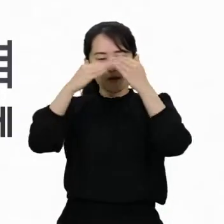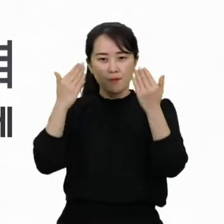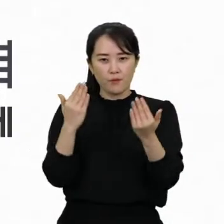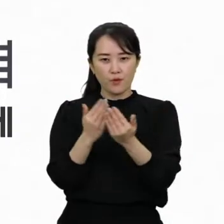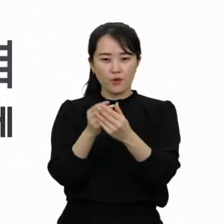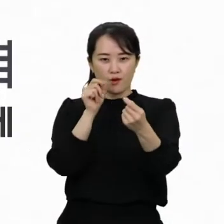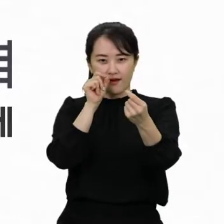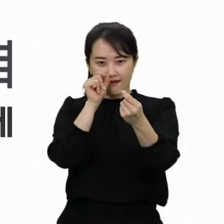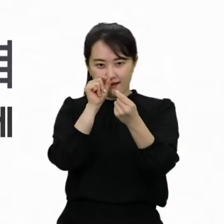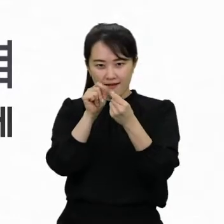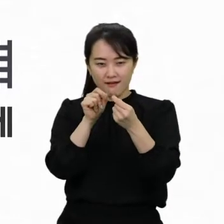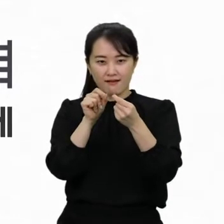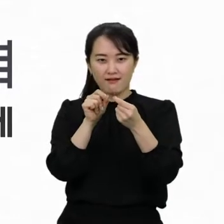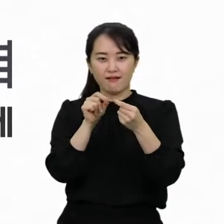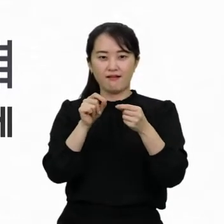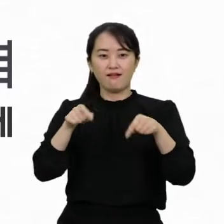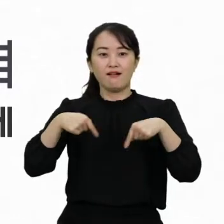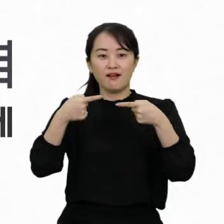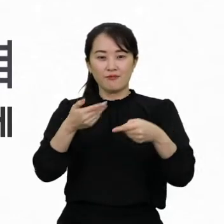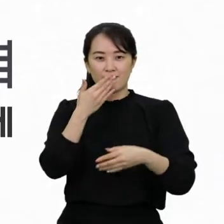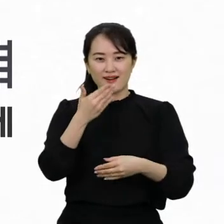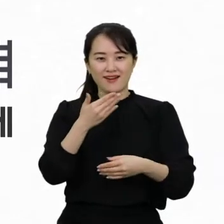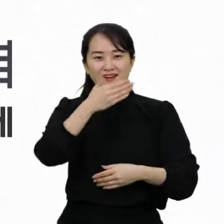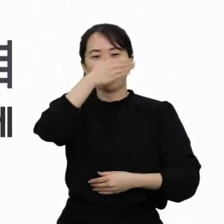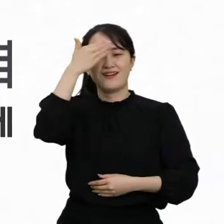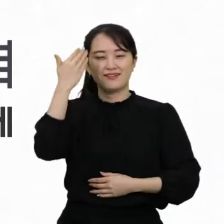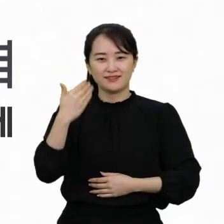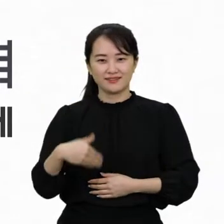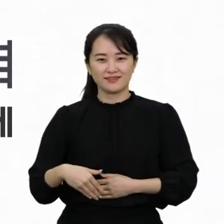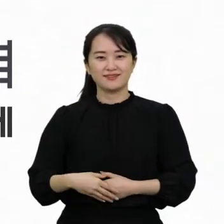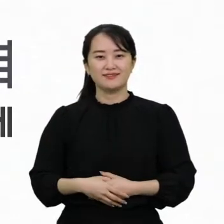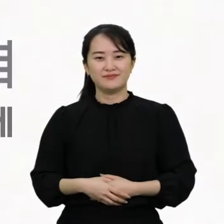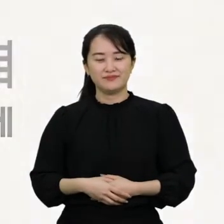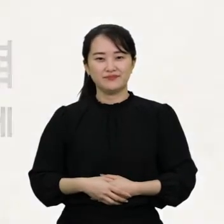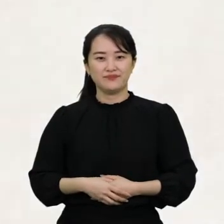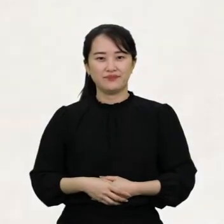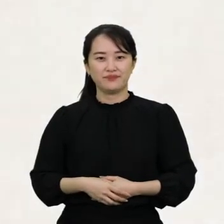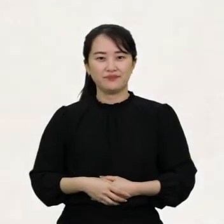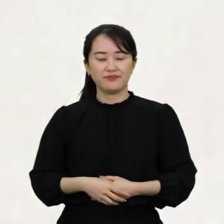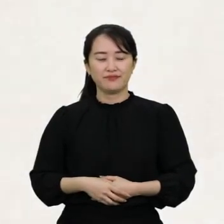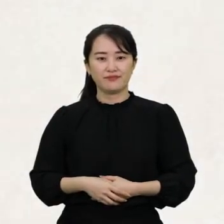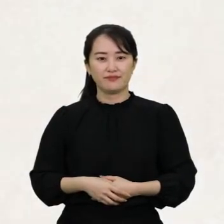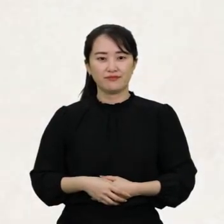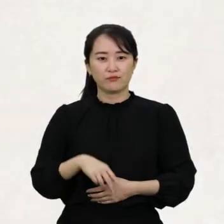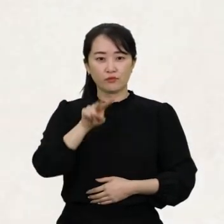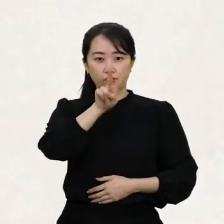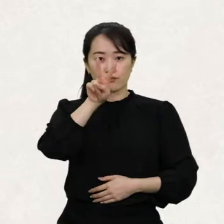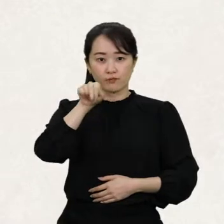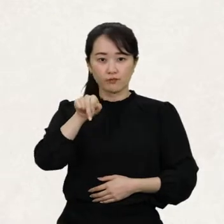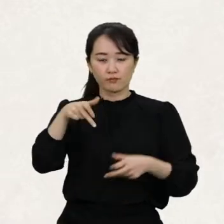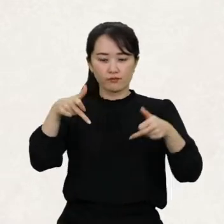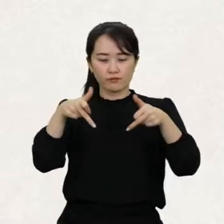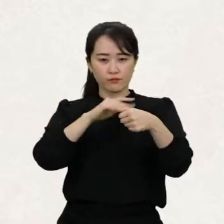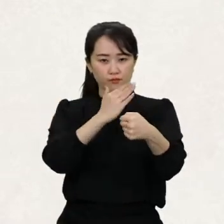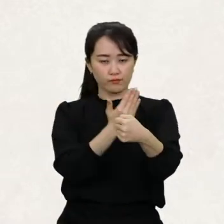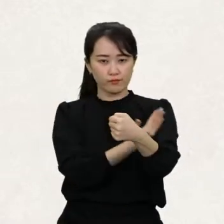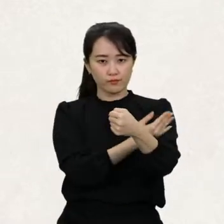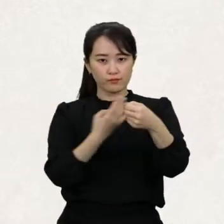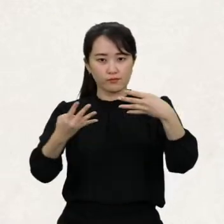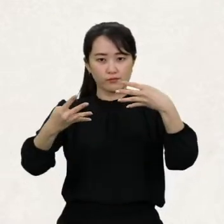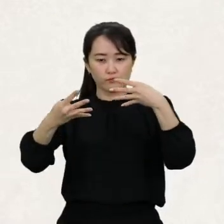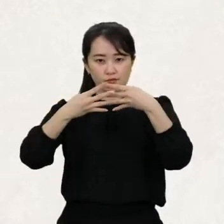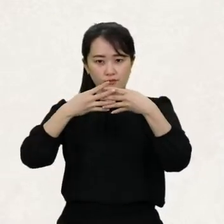접근성이 보장된 축제가 되었으니 정말 다행입니다. 유엔 장애인권리협약에서는